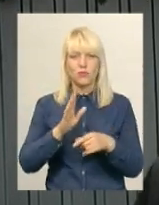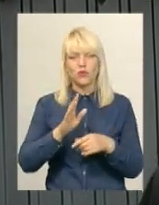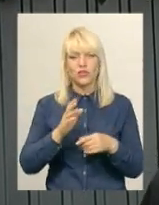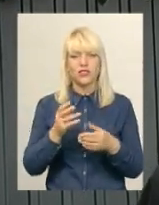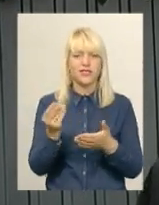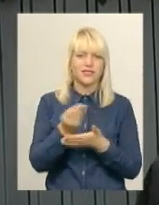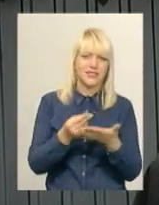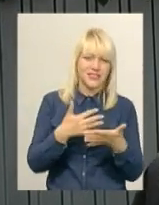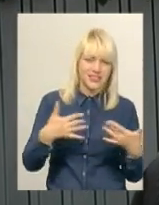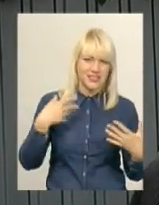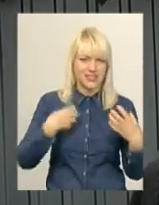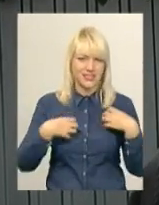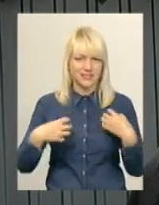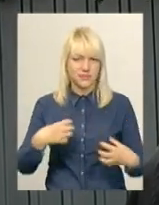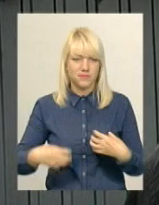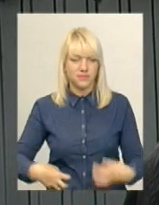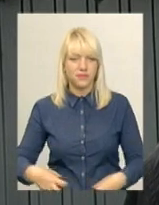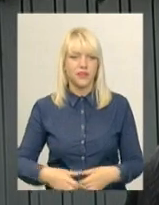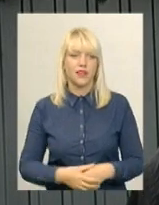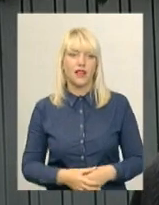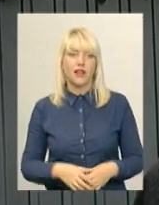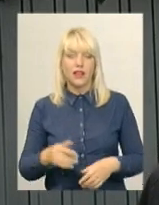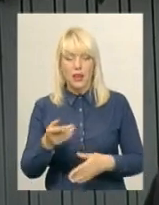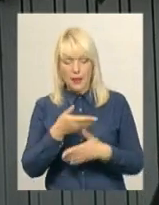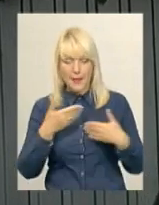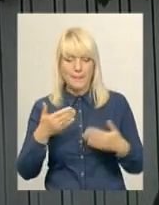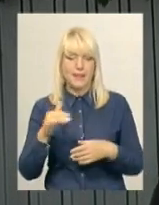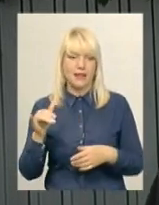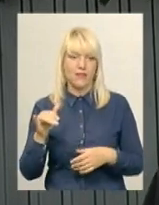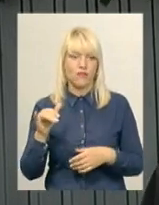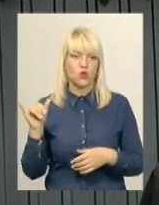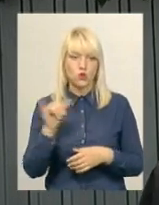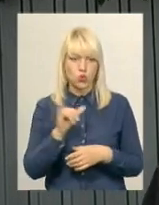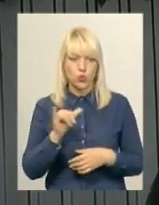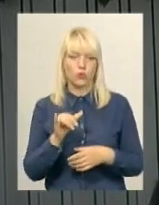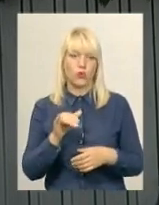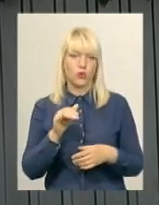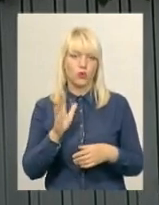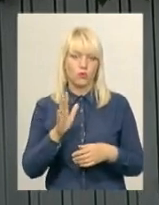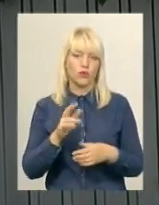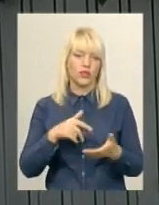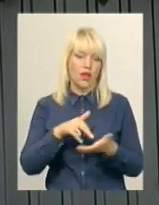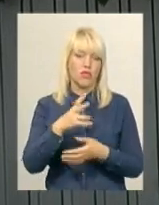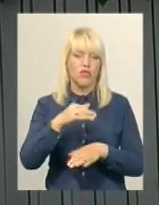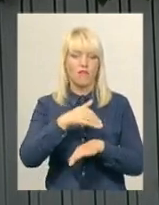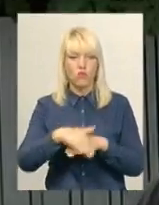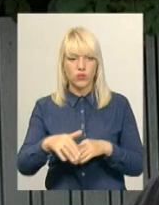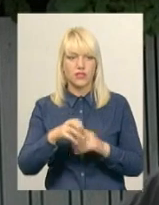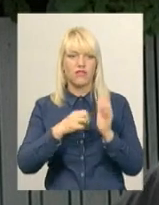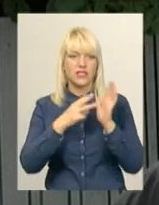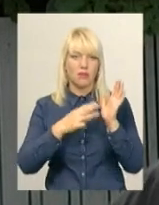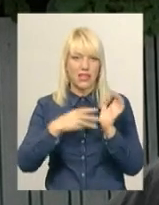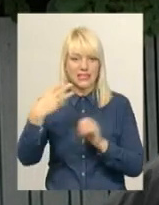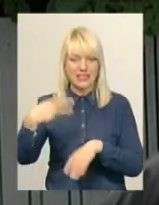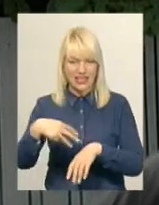ще сірий вовк має долучитися. І ми в суботу о 18.30 просто виходимо на вулиці і обіймаємо всіх, хто хоче нас обіймати. На